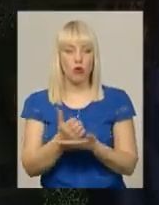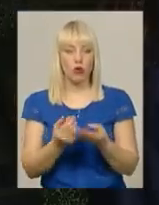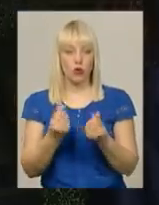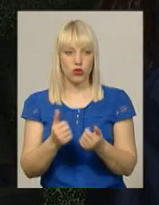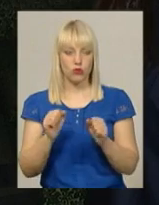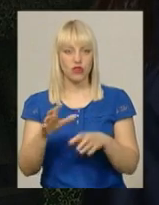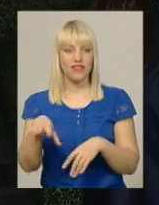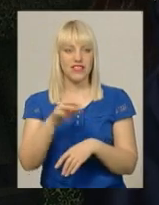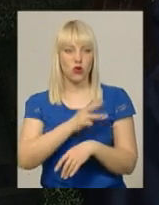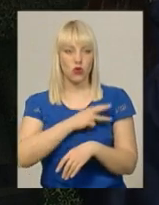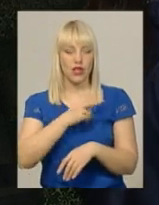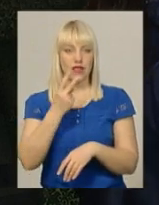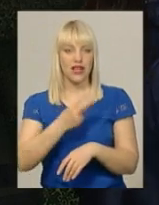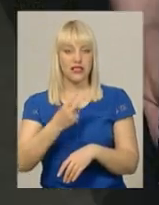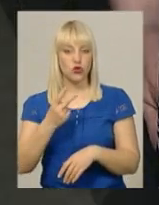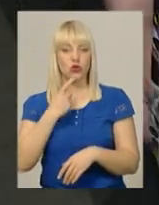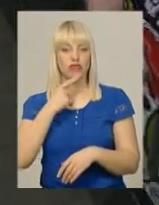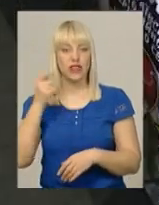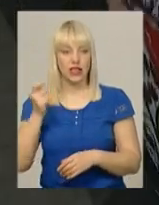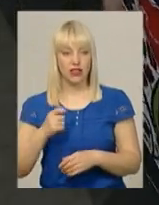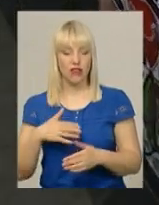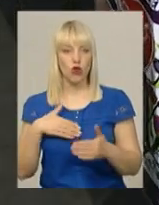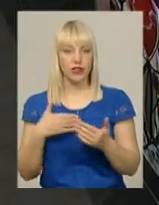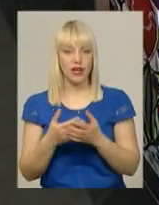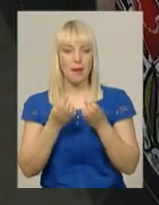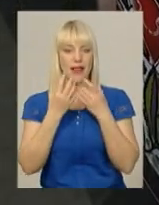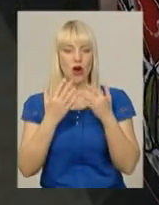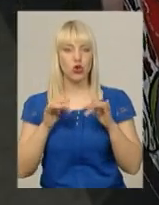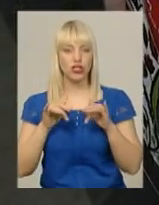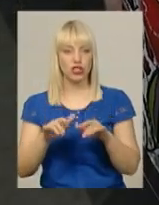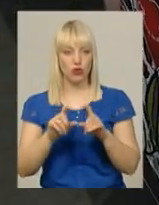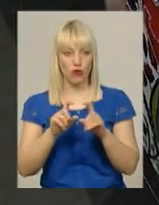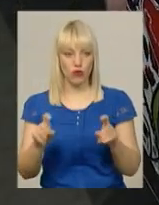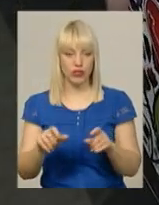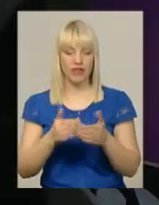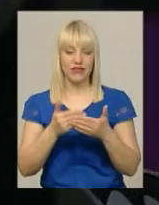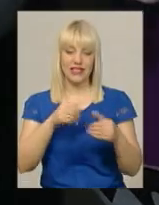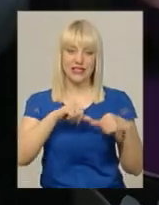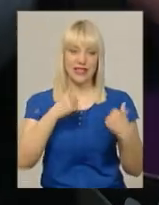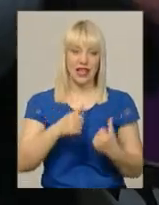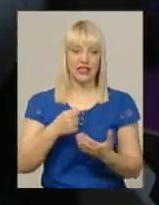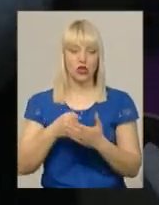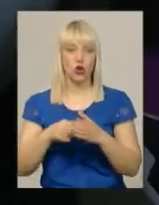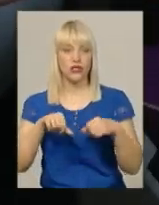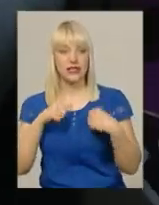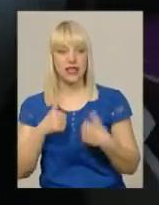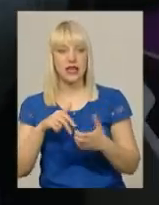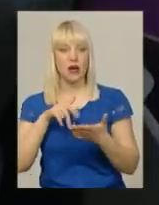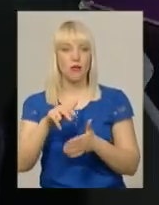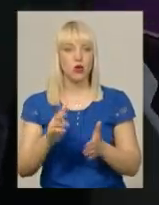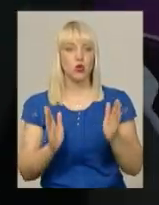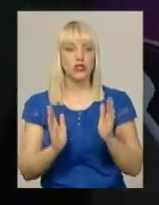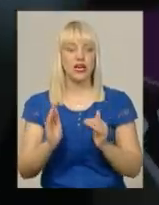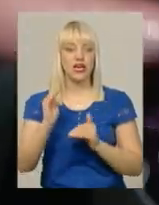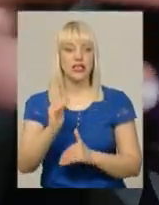Шмурюкова. У неділю, 22 квітня, волонтери благодійного фонду «Серце до серця» із скриньками вийдуть на вулиці Хмельницького. Зазібрані тут